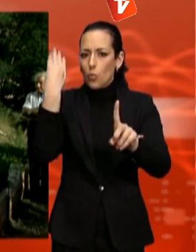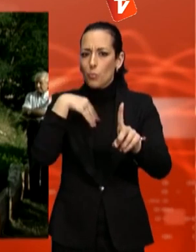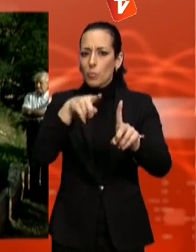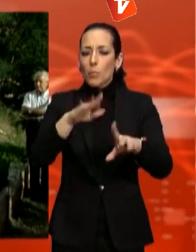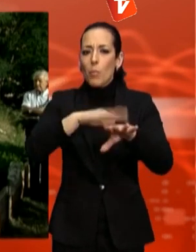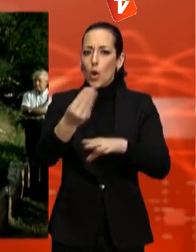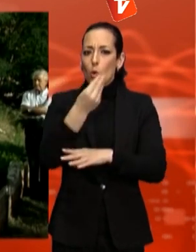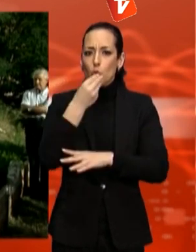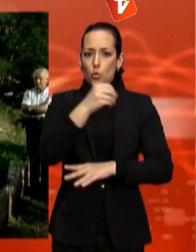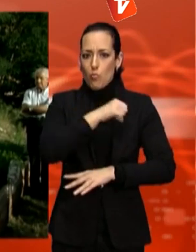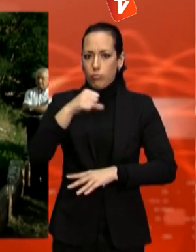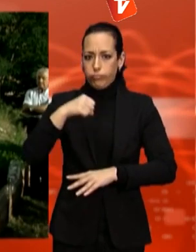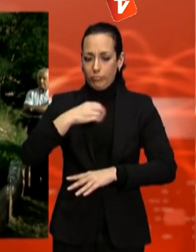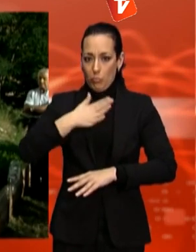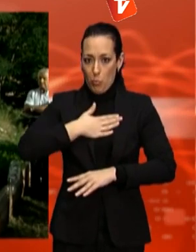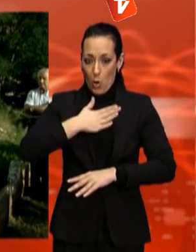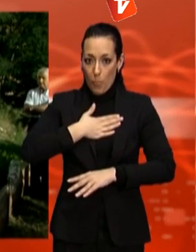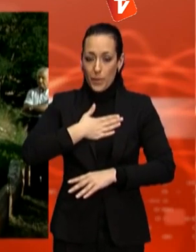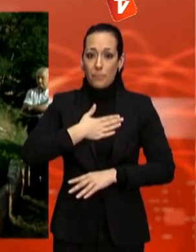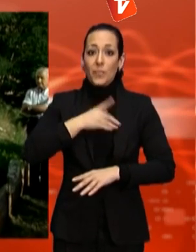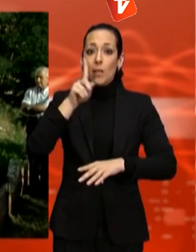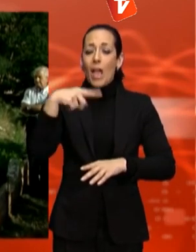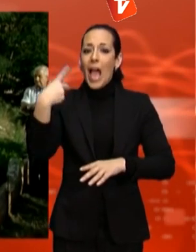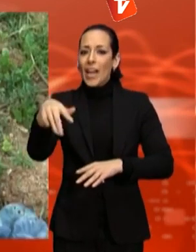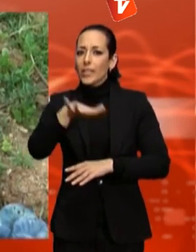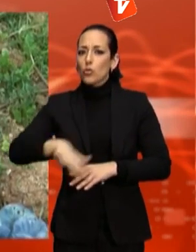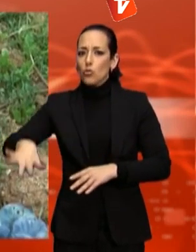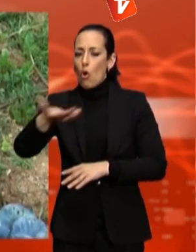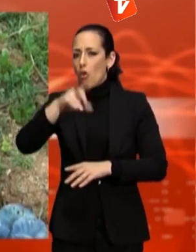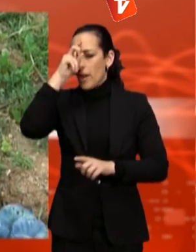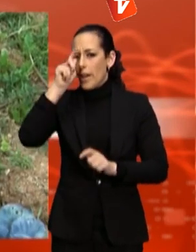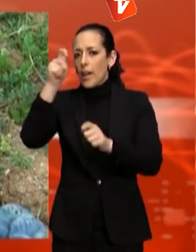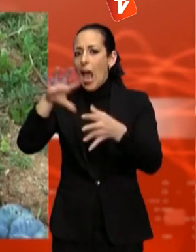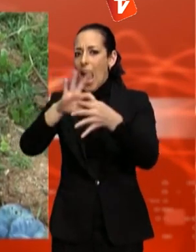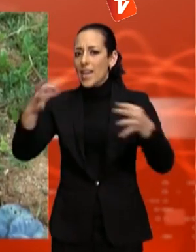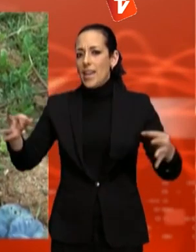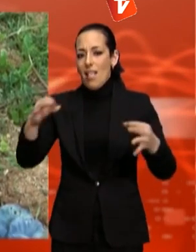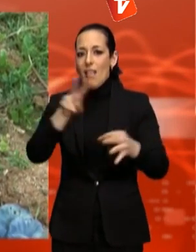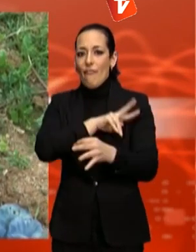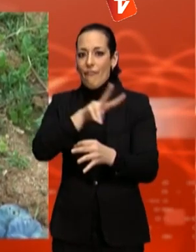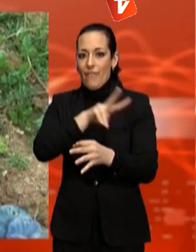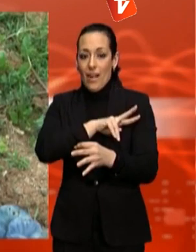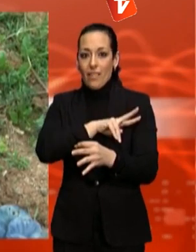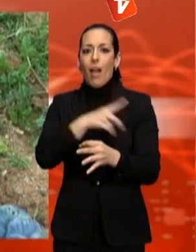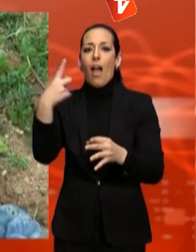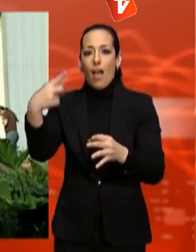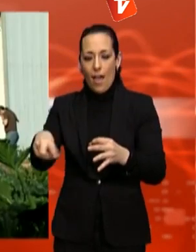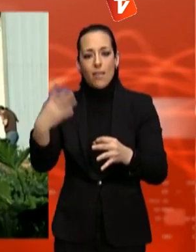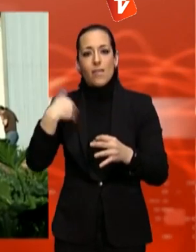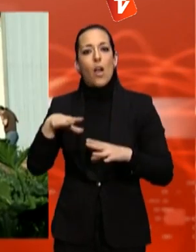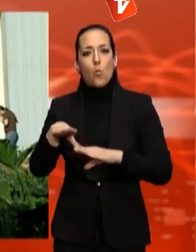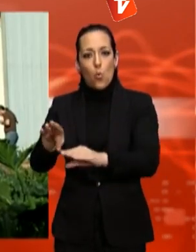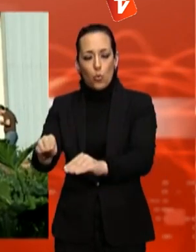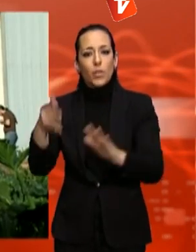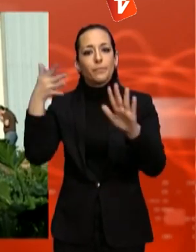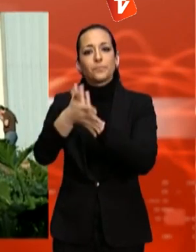professional ja existeixen els espais agrícoles de l'Anella Verda, explica la regidora de Medi Ambient Eva Herrero. Ara l'Ajuntament